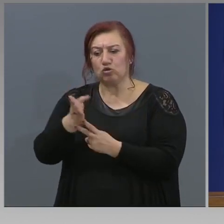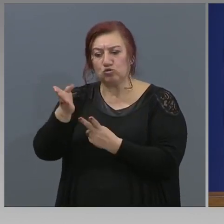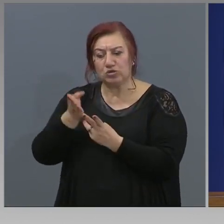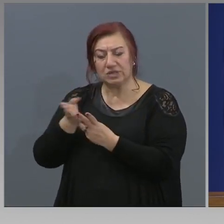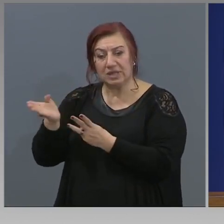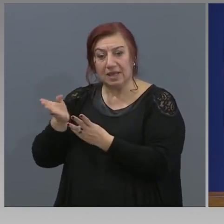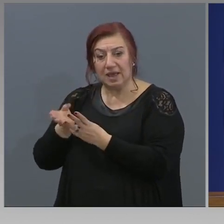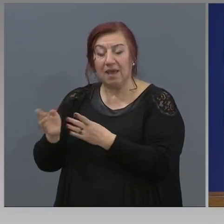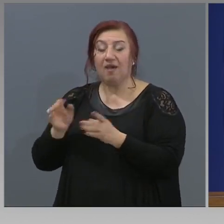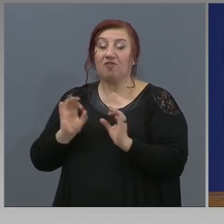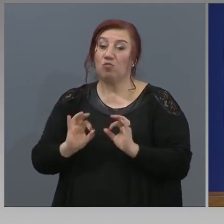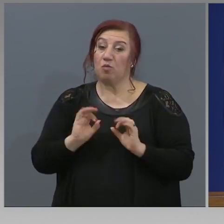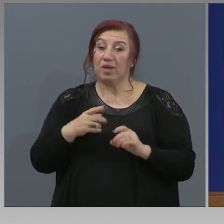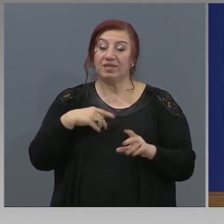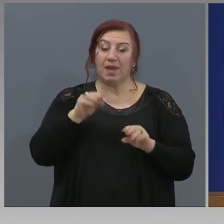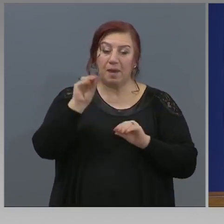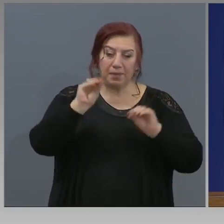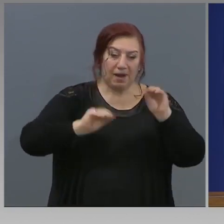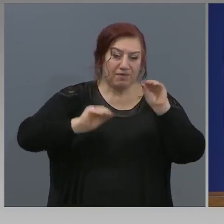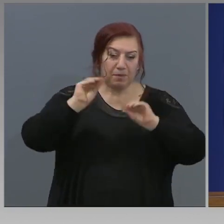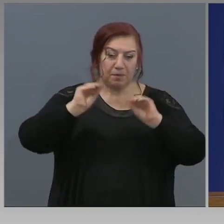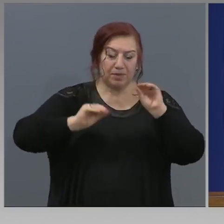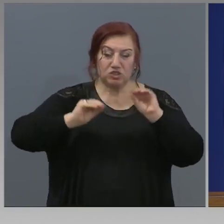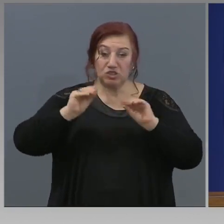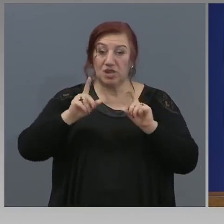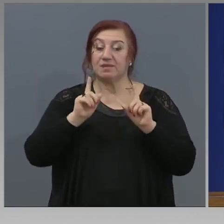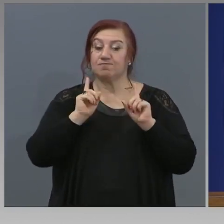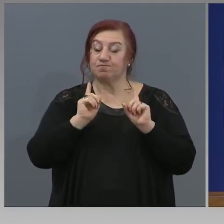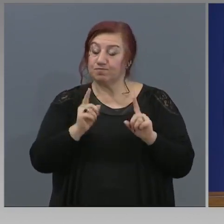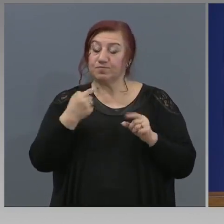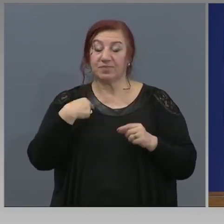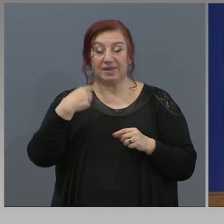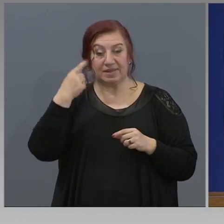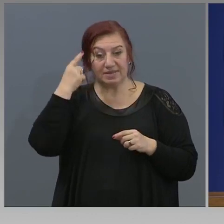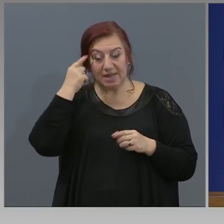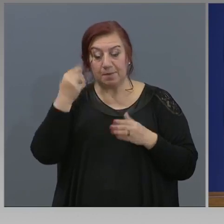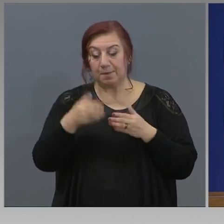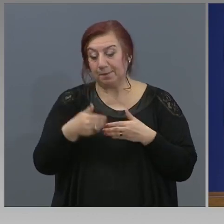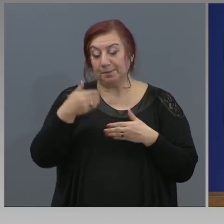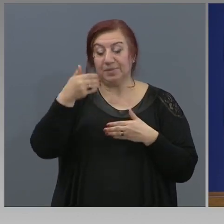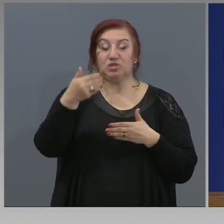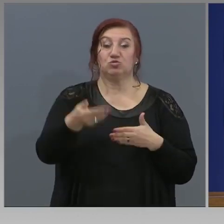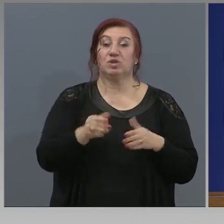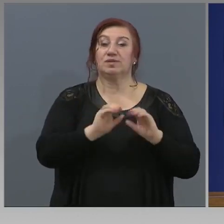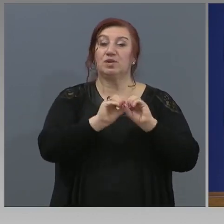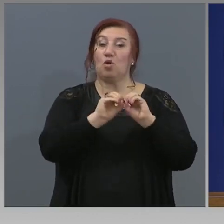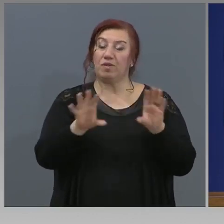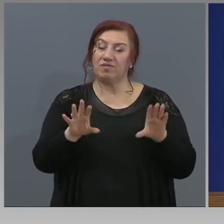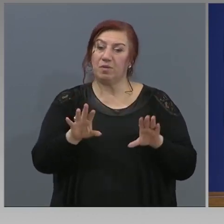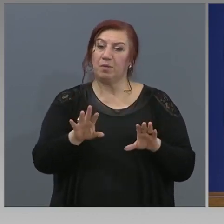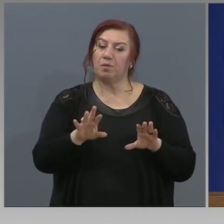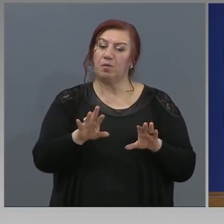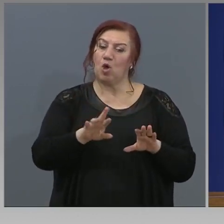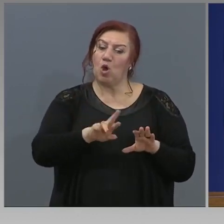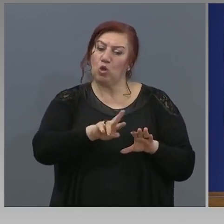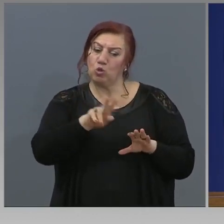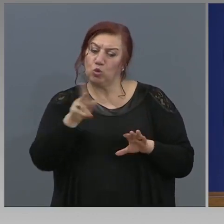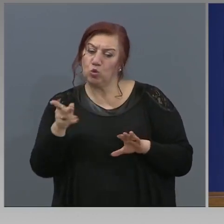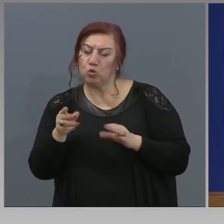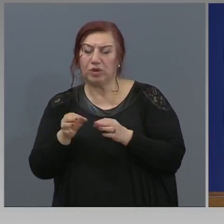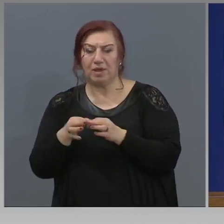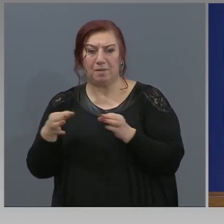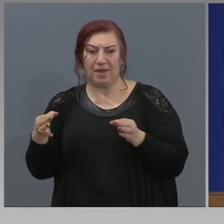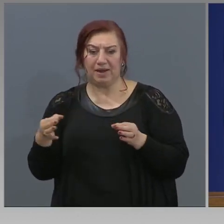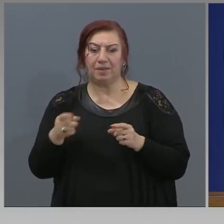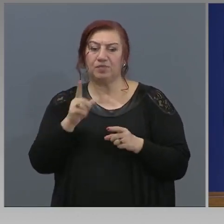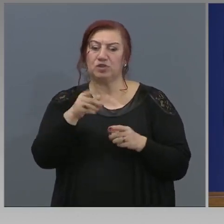момента всъщност ние правим различни изчисления. Така че предстои да обявим и други мерки. Що се